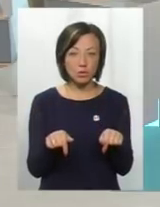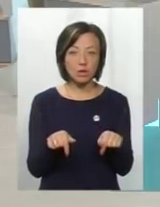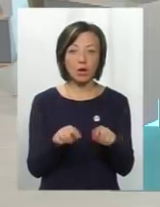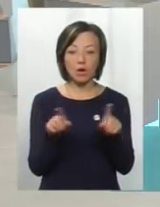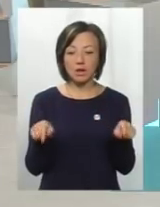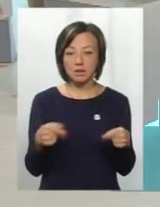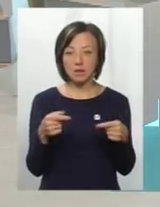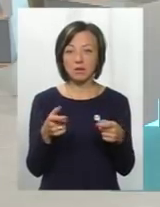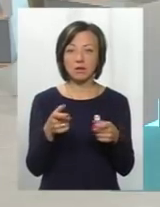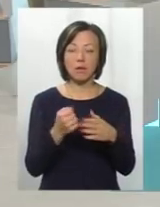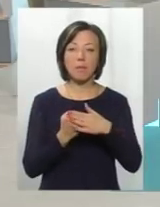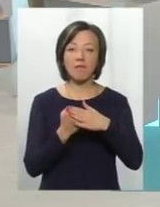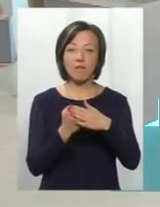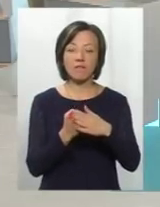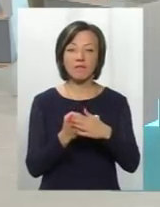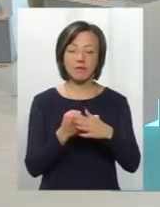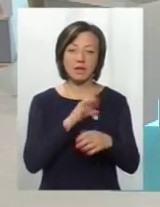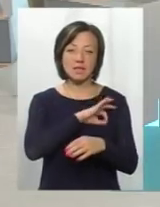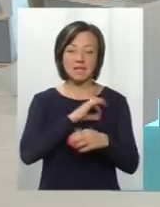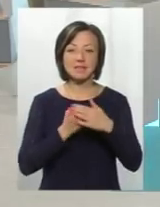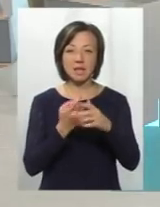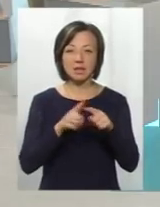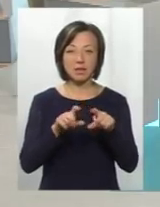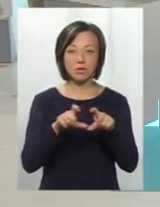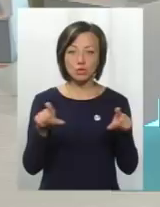організаційно-правові засади даної школи,